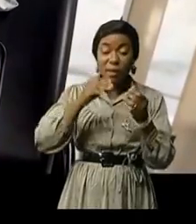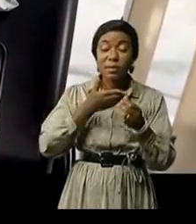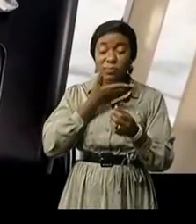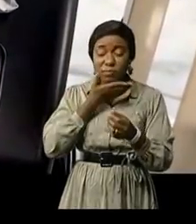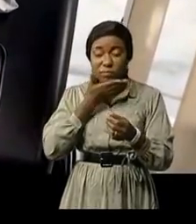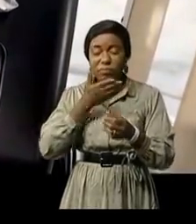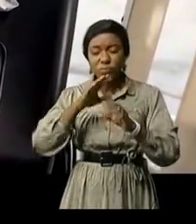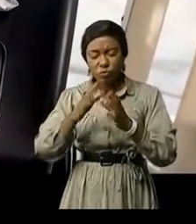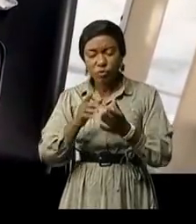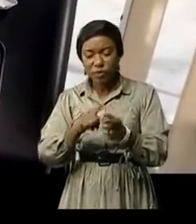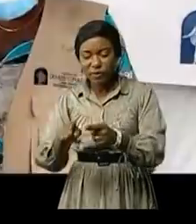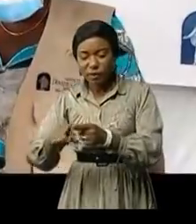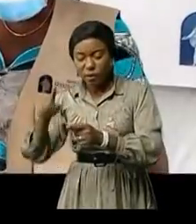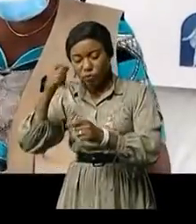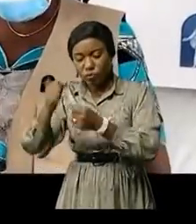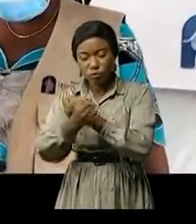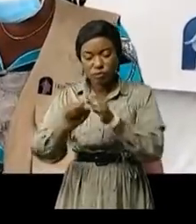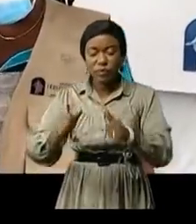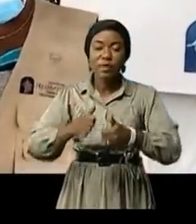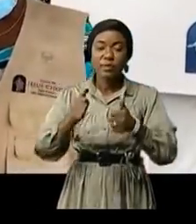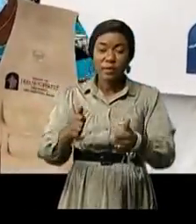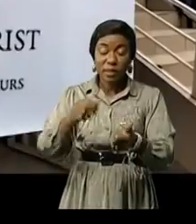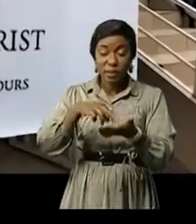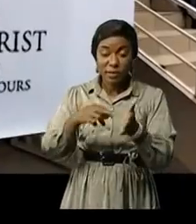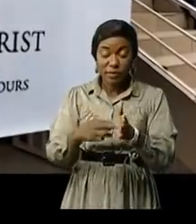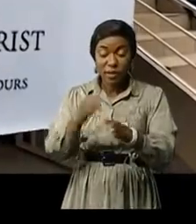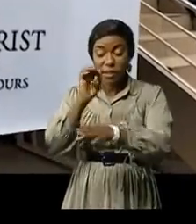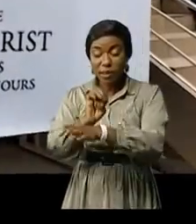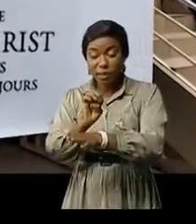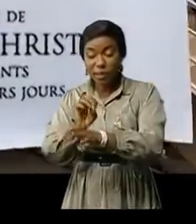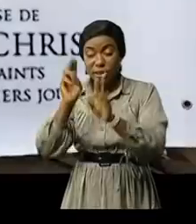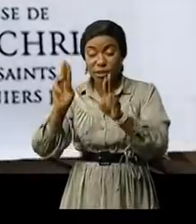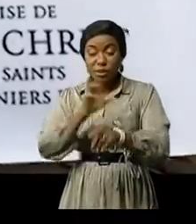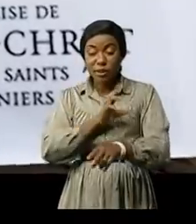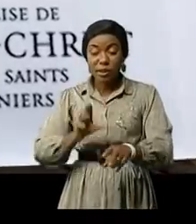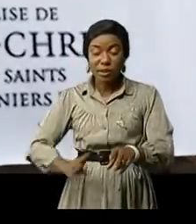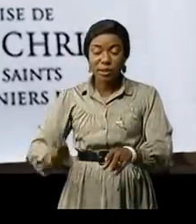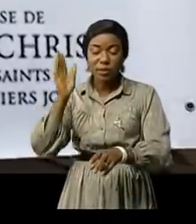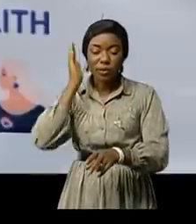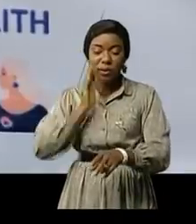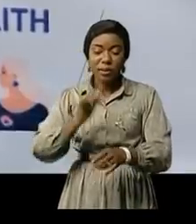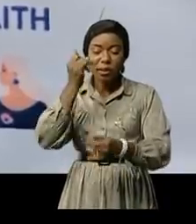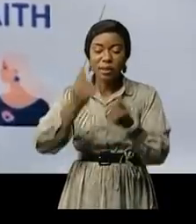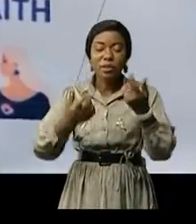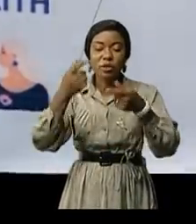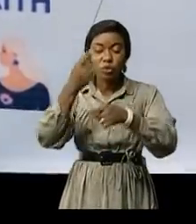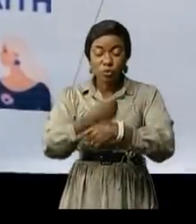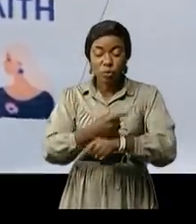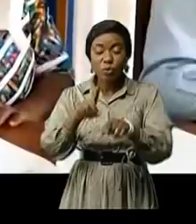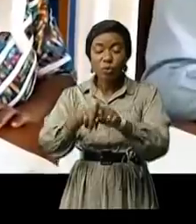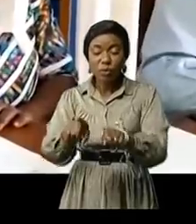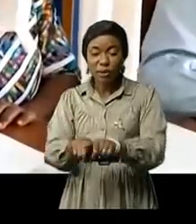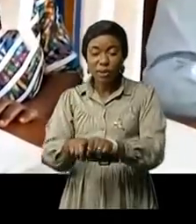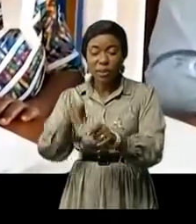médicaux pour sauver des vies gestes de l'église de Jésus-Christ des saints des derniers jours avec l'appui des partenaires